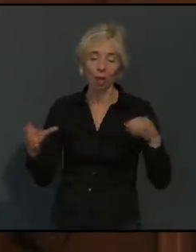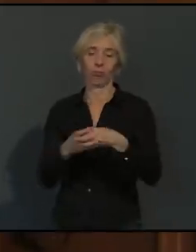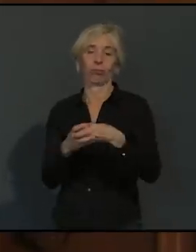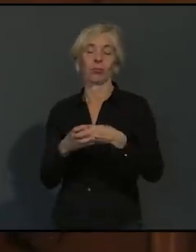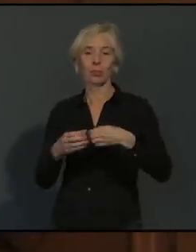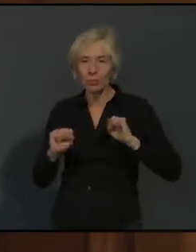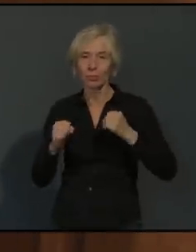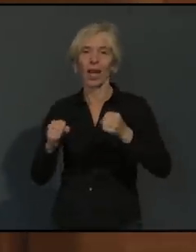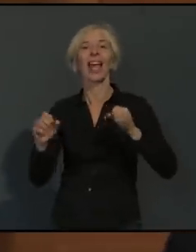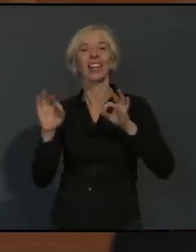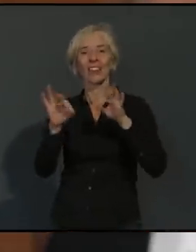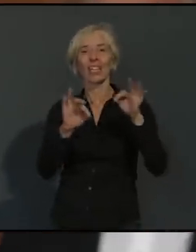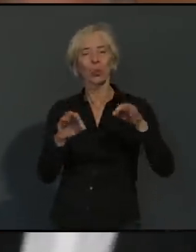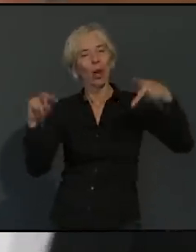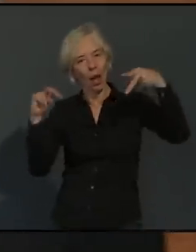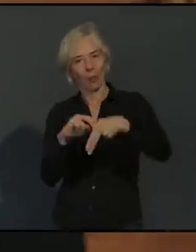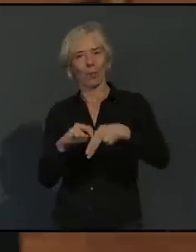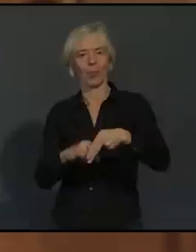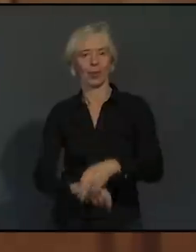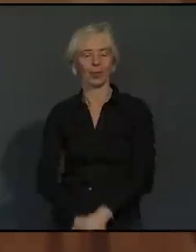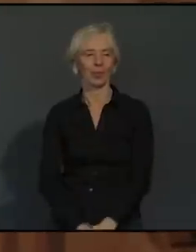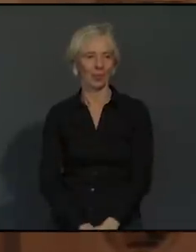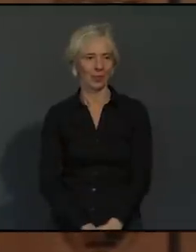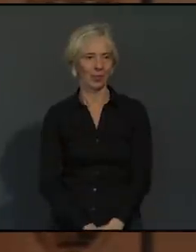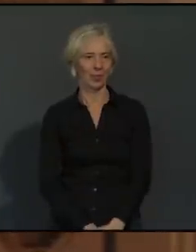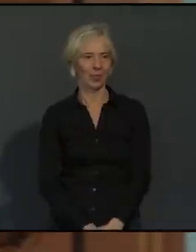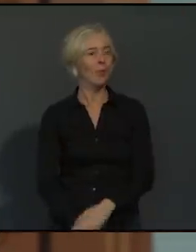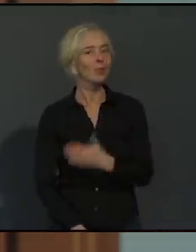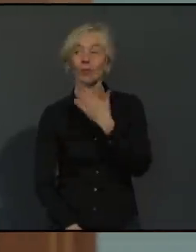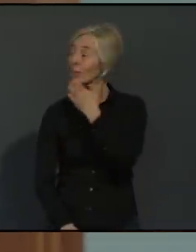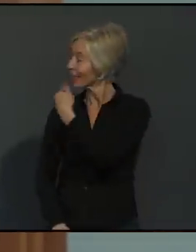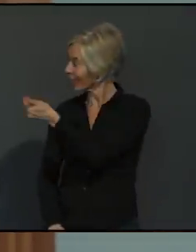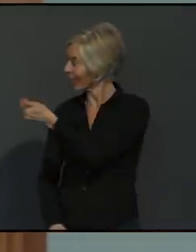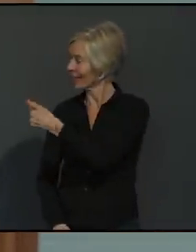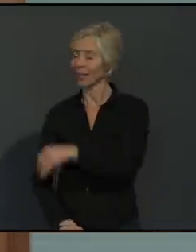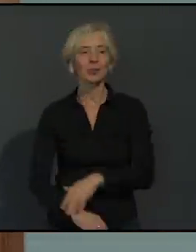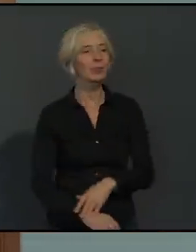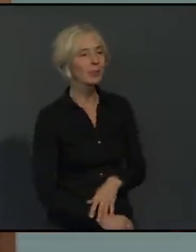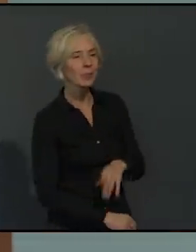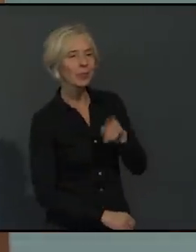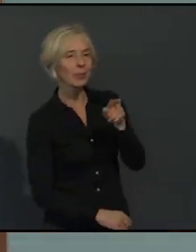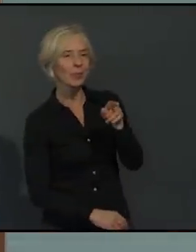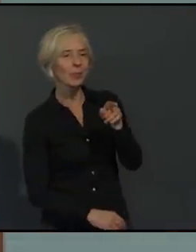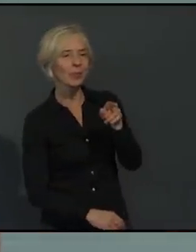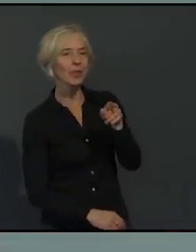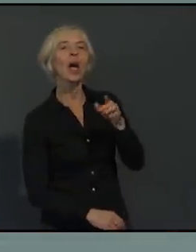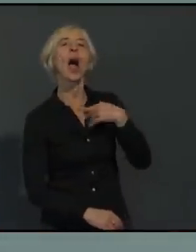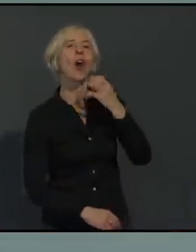Danke, Herr Dr. Wiedmer. Herr Heinzle. Nachfrage an Herrn Wiedmer, wenn er gerade am Pult steht.